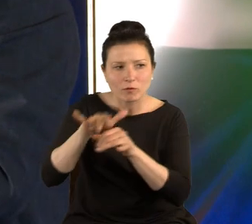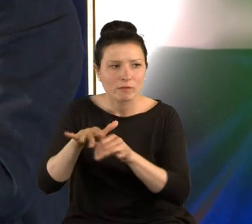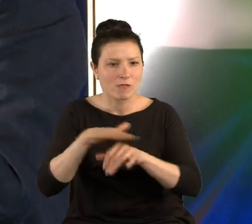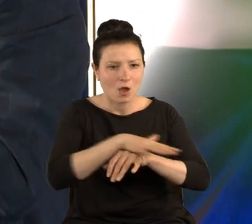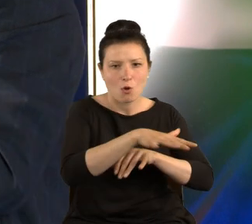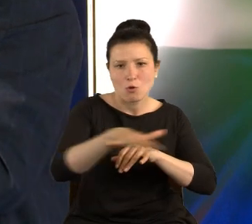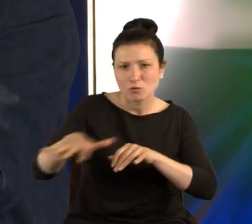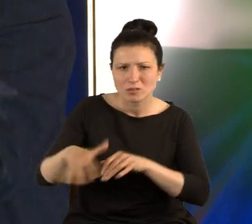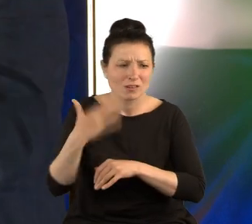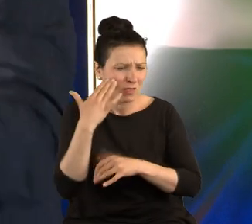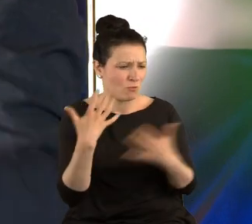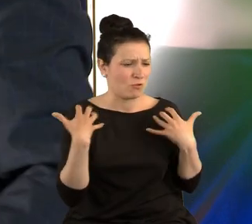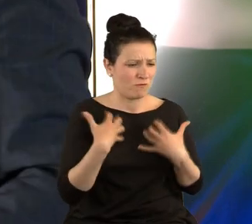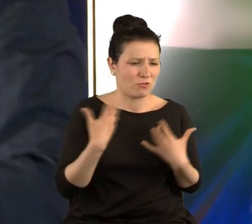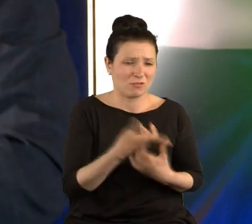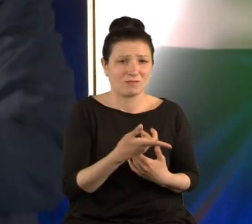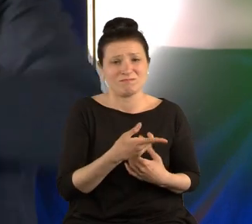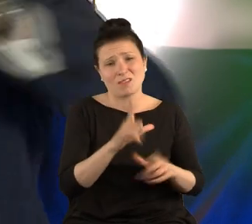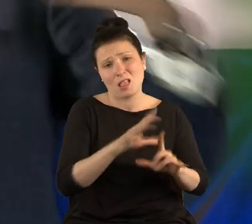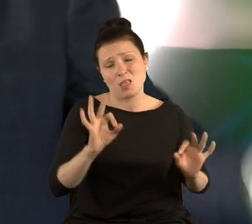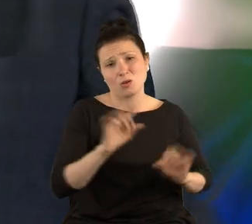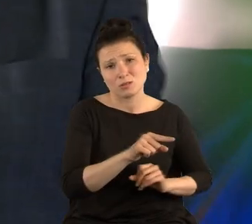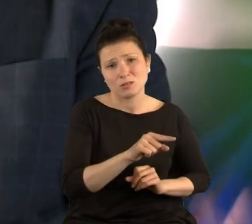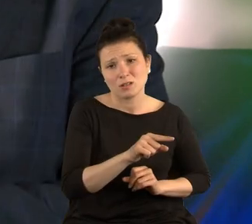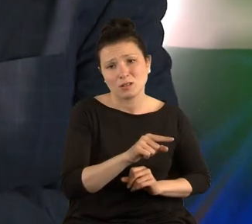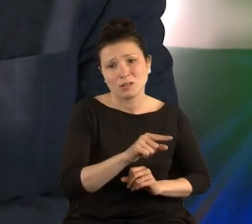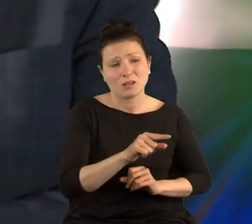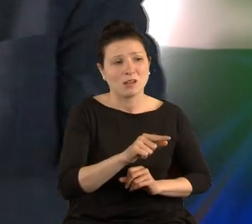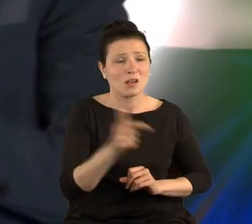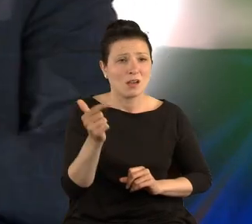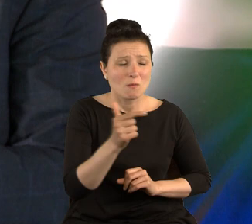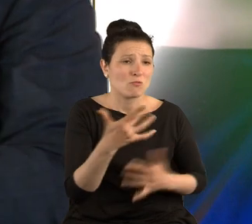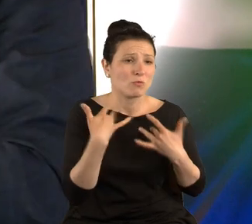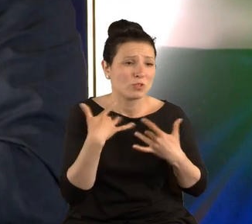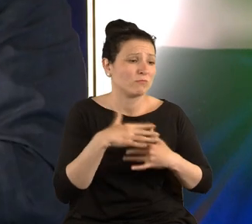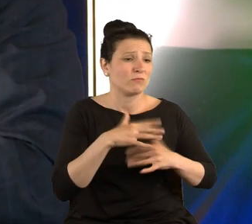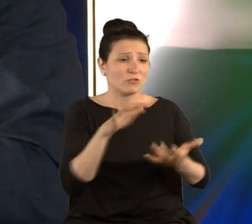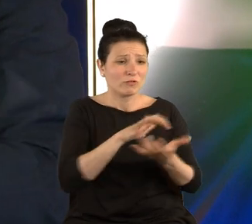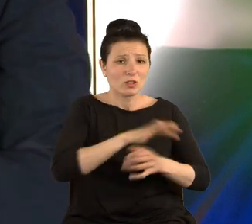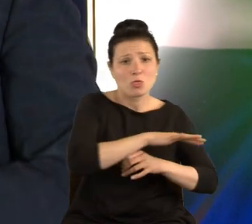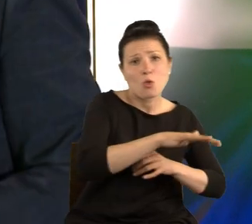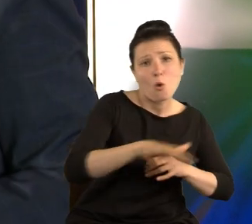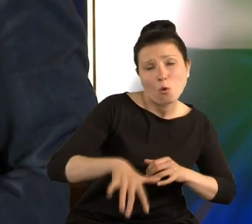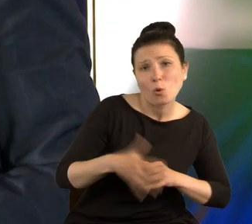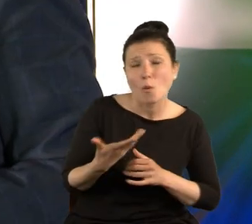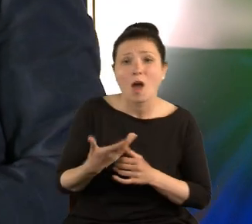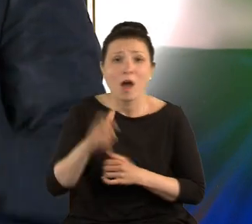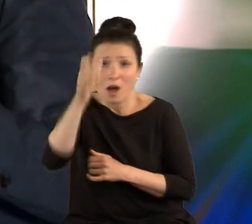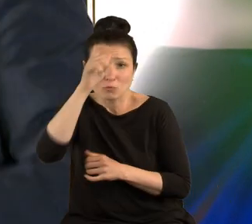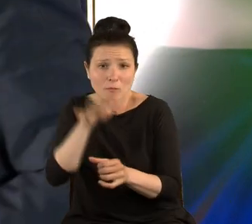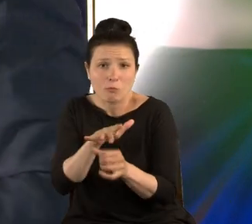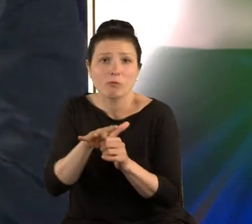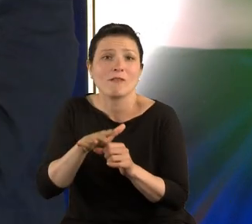są skazane tylko na tak zwany dookoła świat, a człowiek kształtuje rzeczywistość